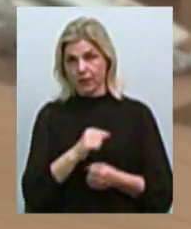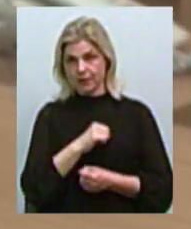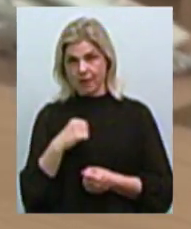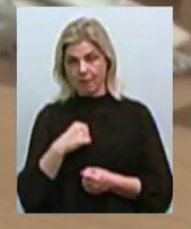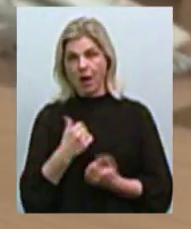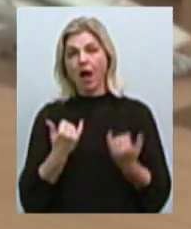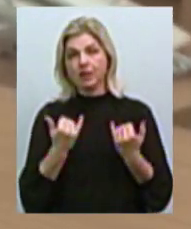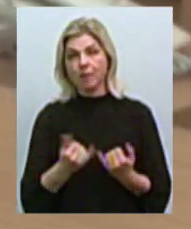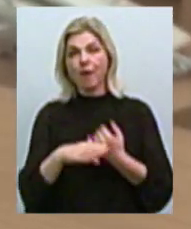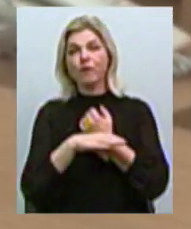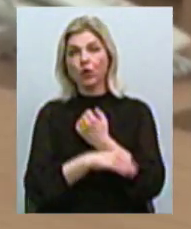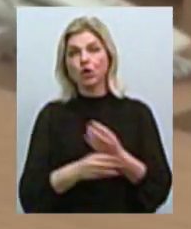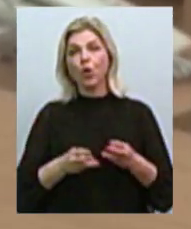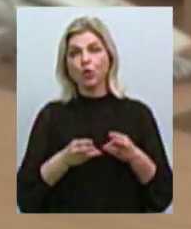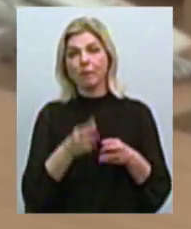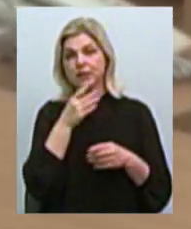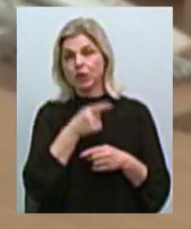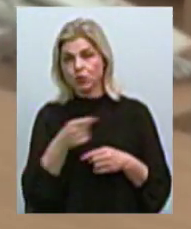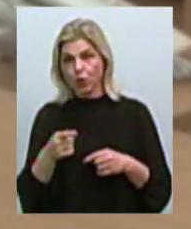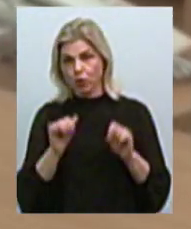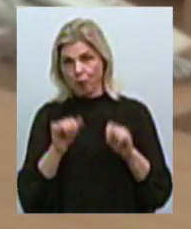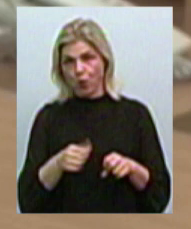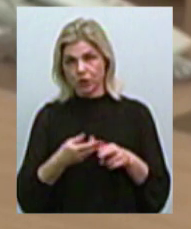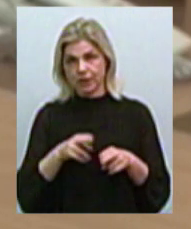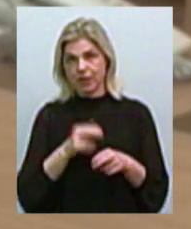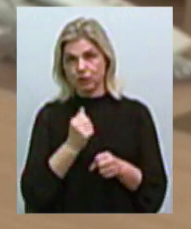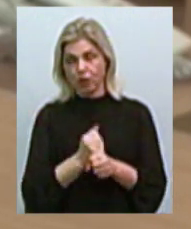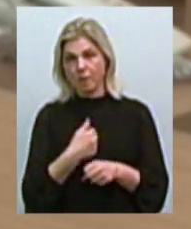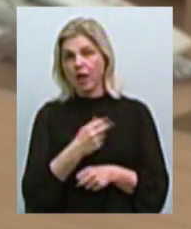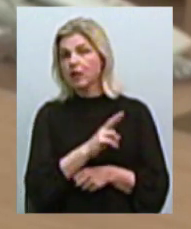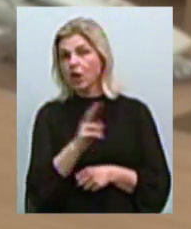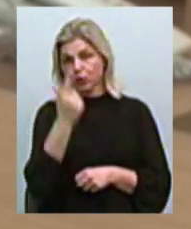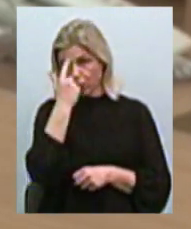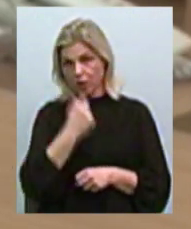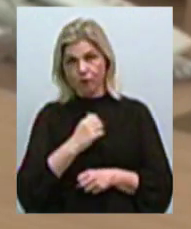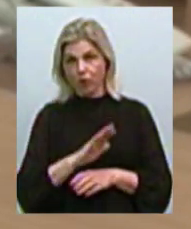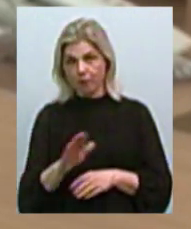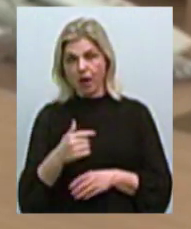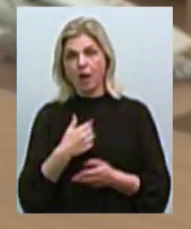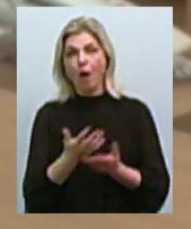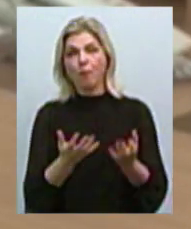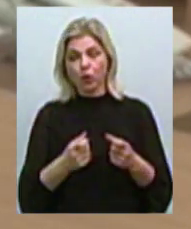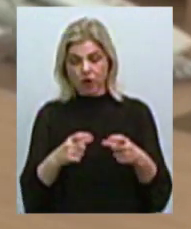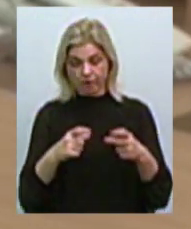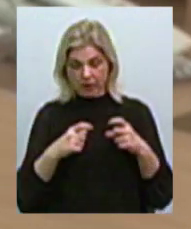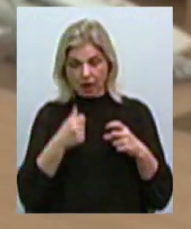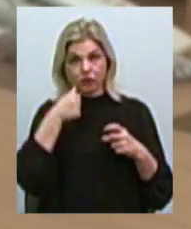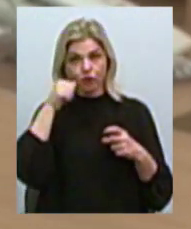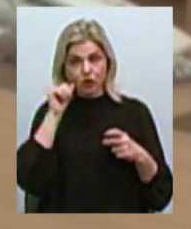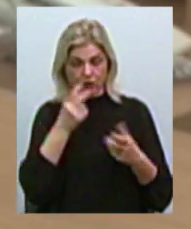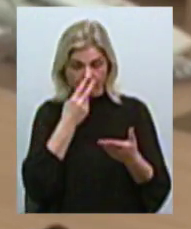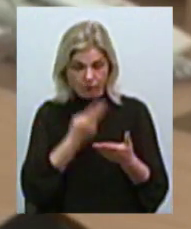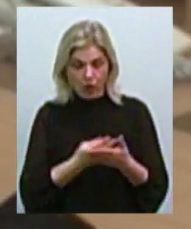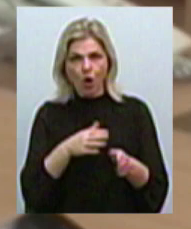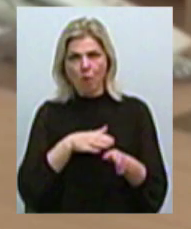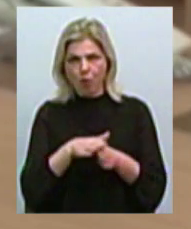тепер я лише наприкінці опалювального сезону зможу це зробити. Мене ніхто про це не поінформував. Я отримую квитанцію вчора і дивлюся. Мені повністю